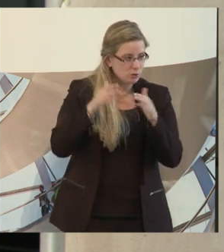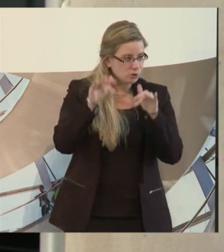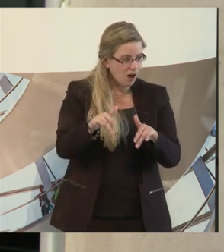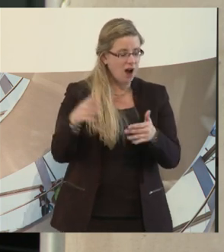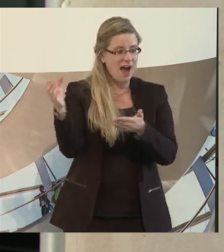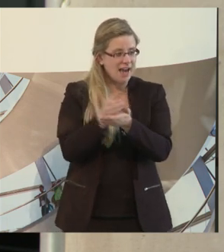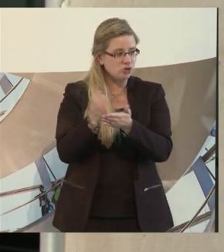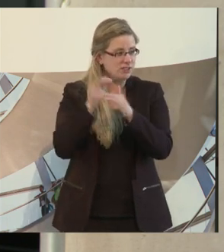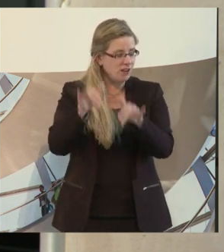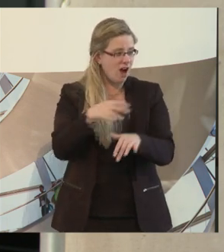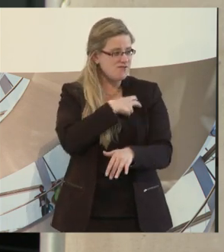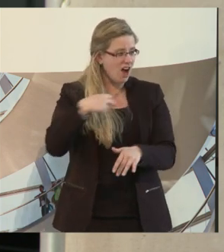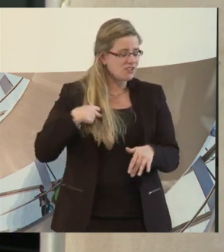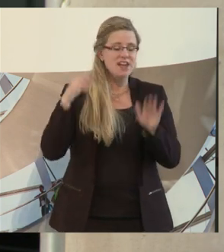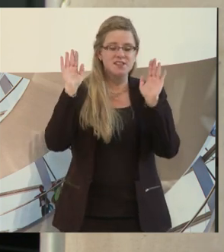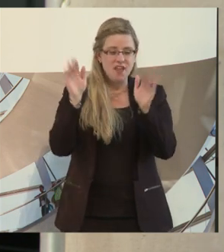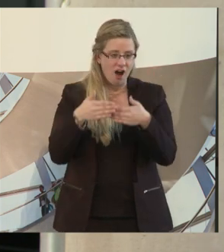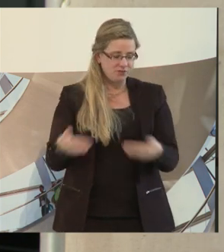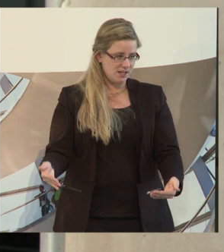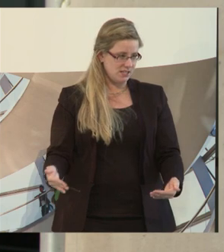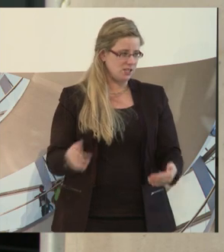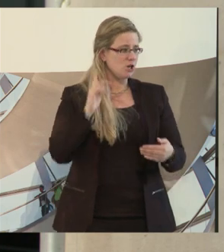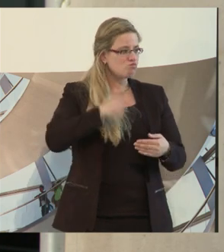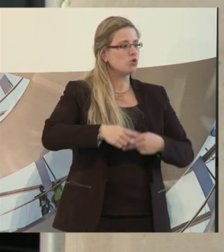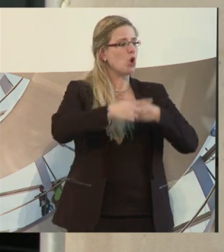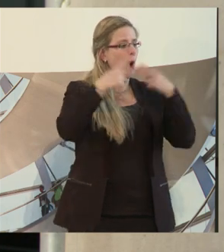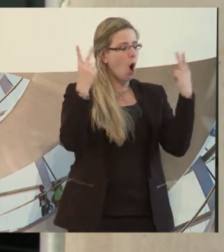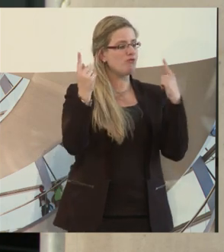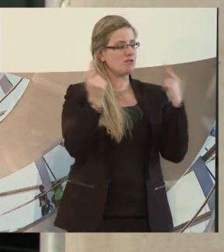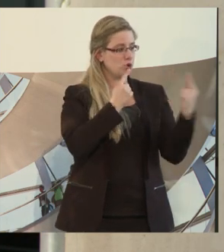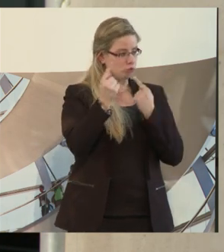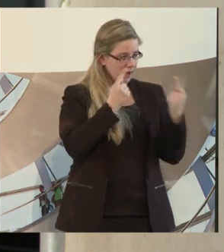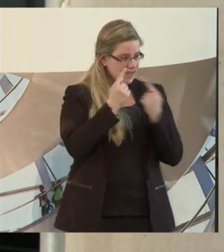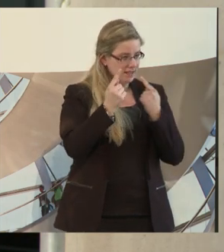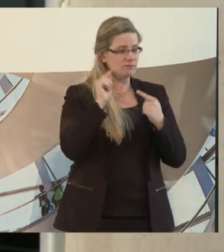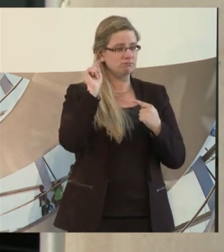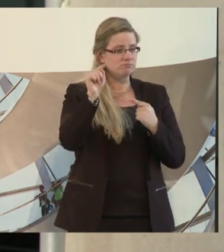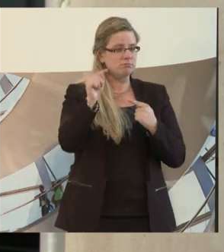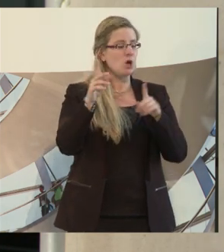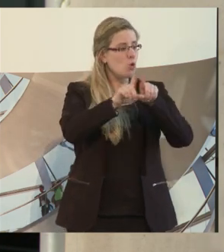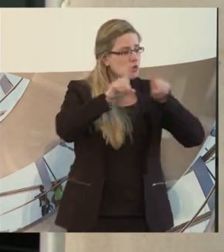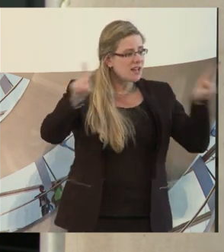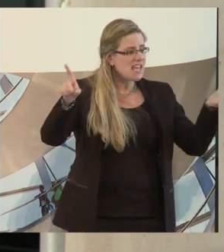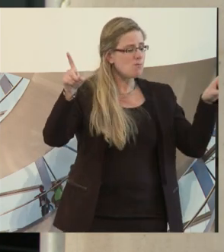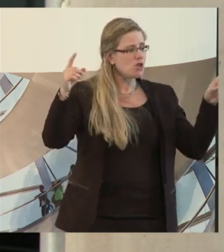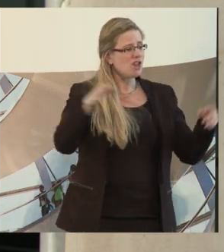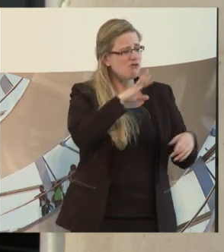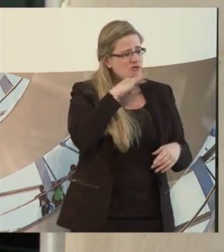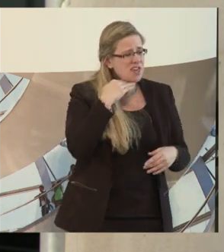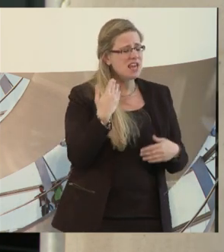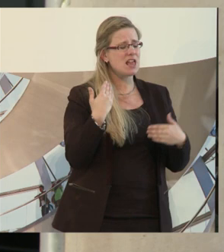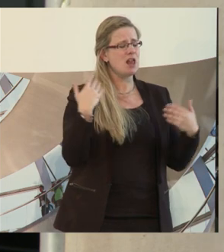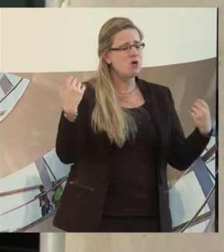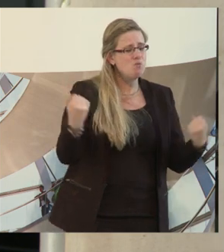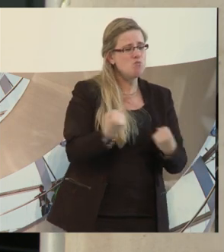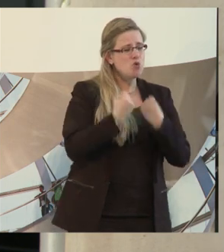wir müssen auch viel mehr darüber reden und wir müssen Unternehmen, die sich dort wirklich bemühen, in ganz besonderer Art